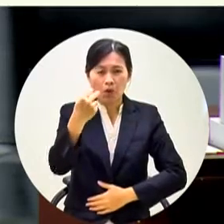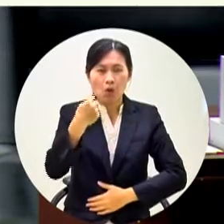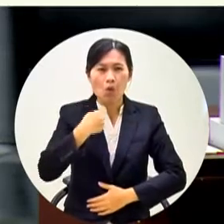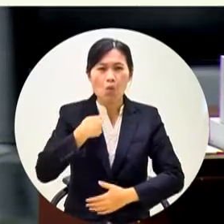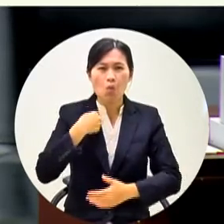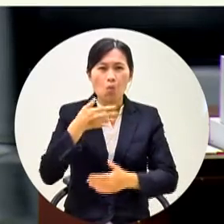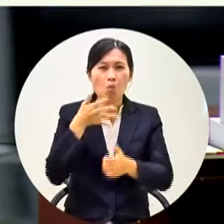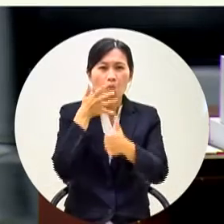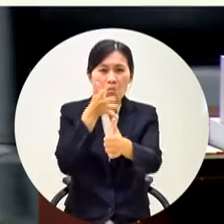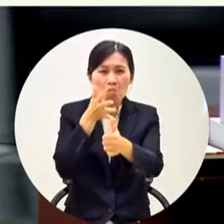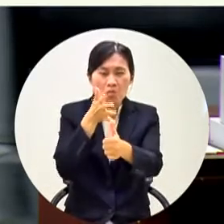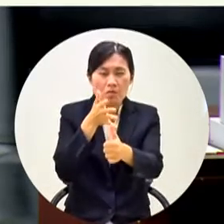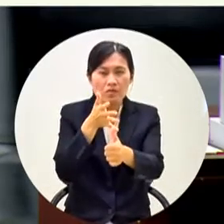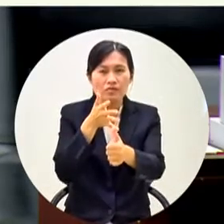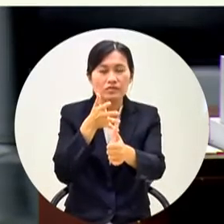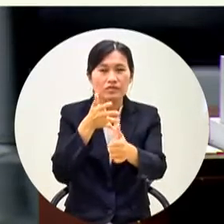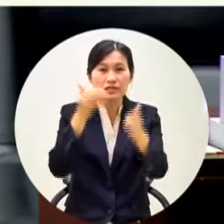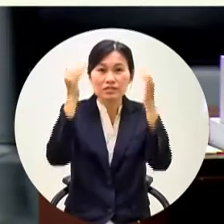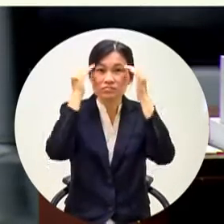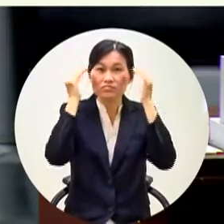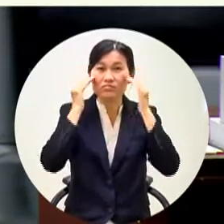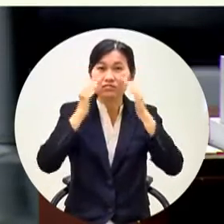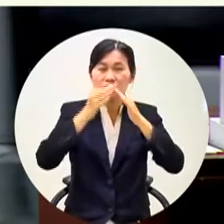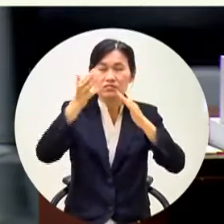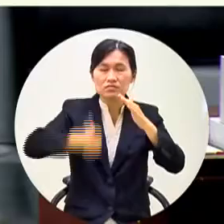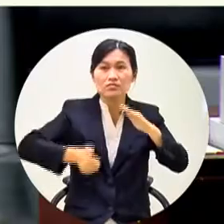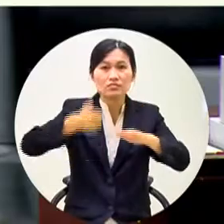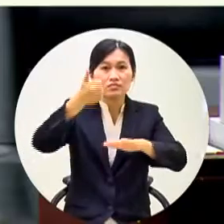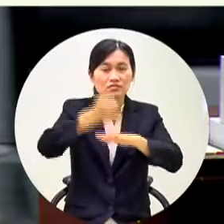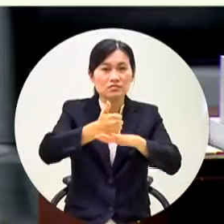質詢韓市長從當選